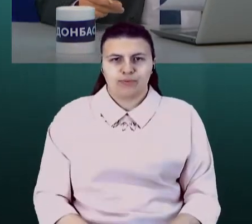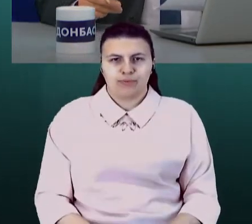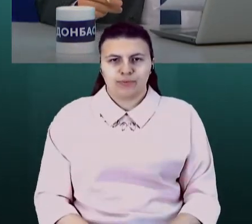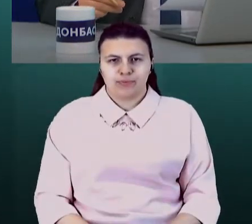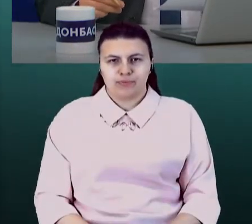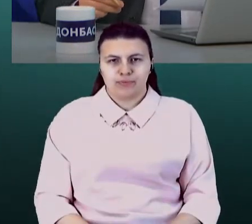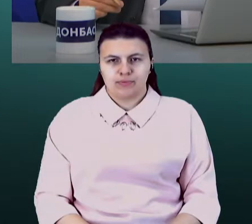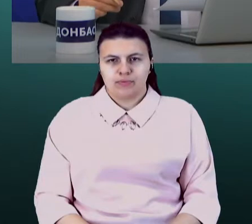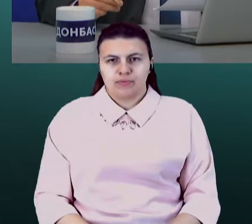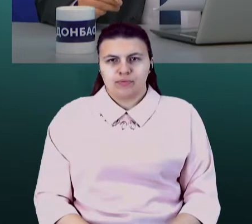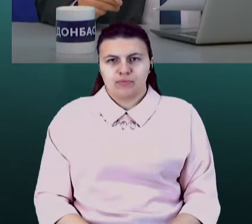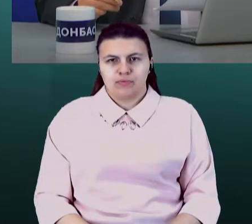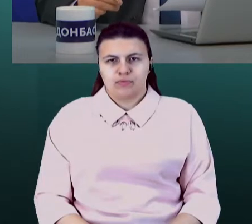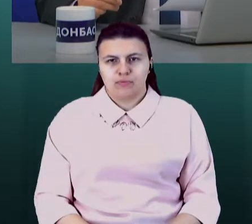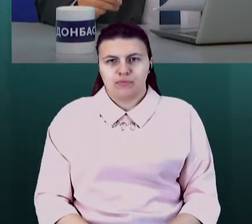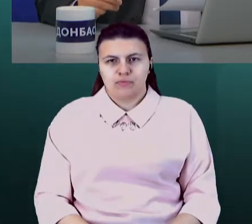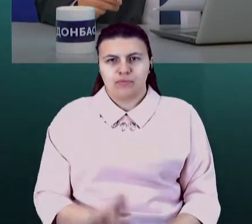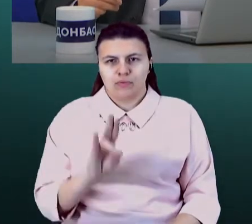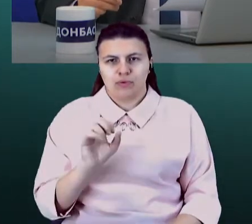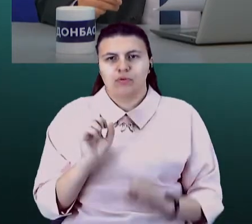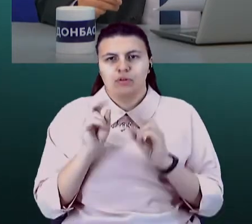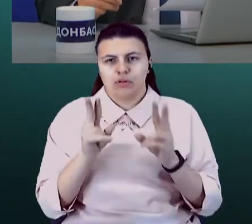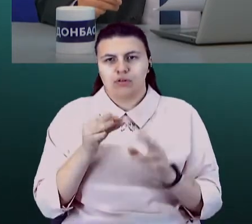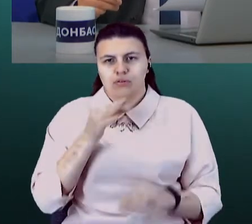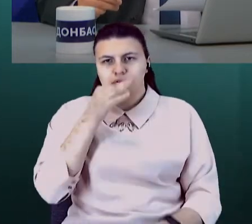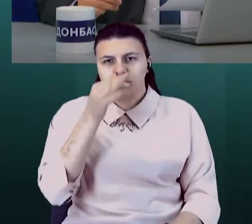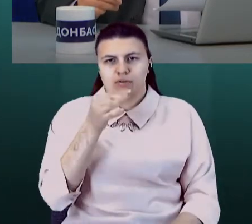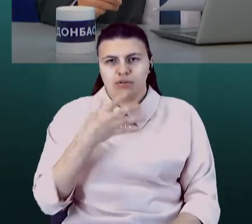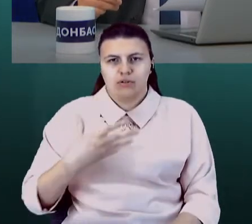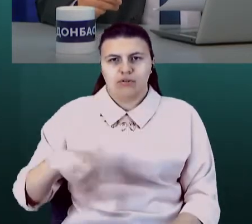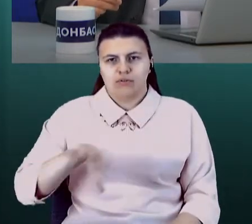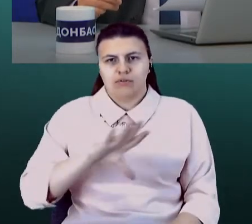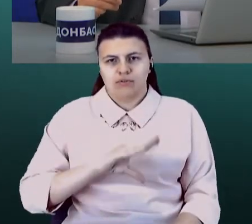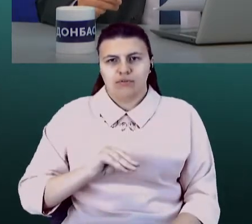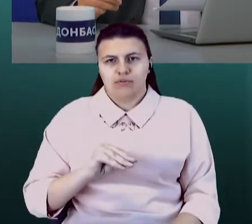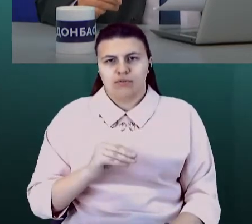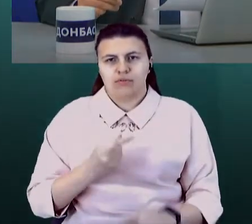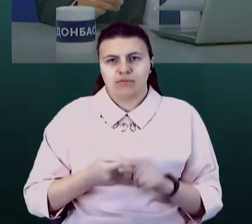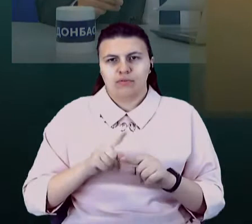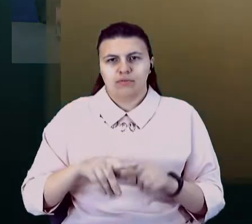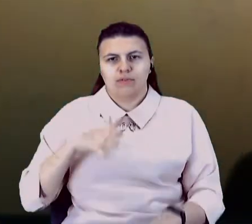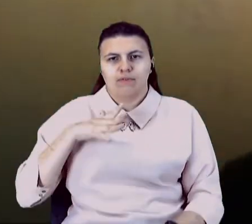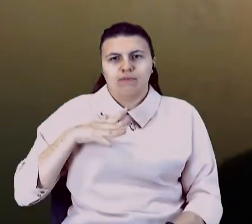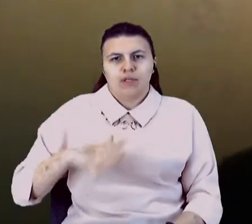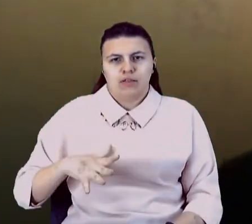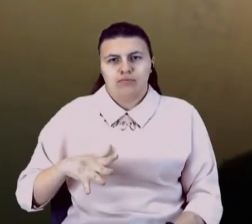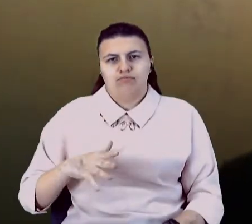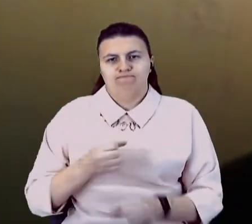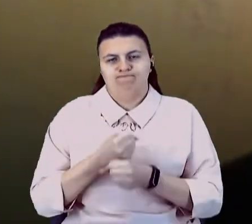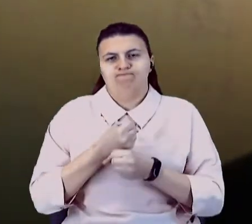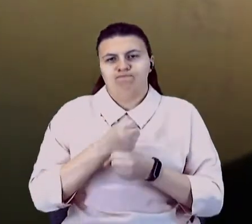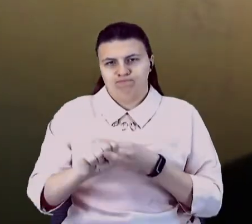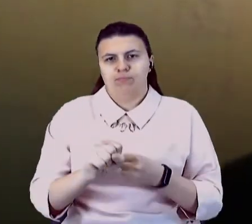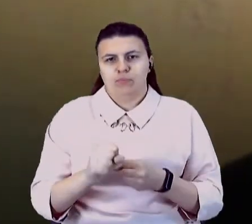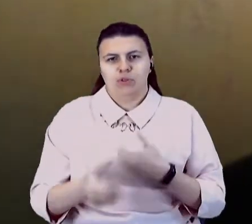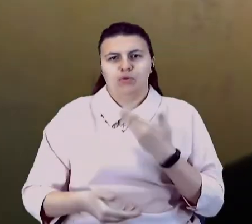Ну, як сказати, всі це вимушені кроки, вимушені, тому що